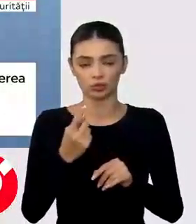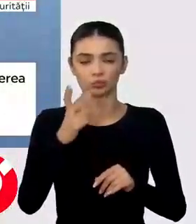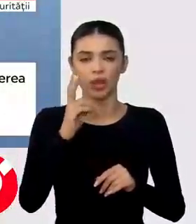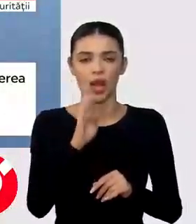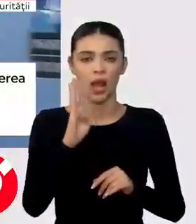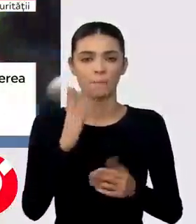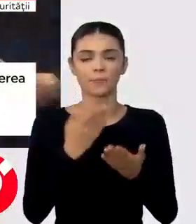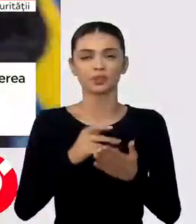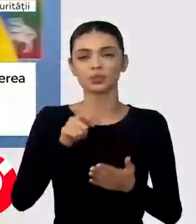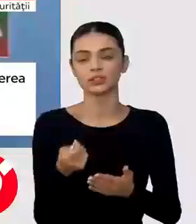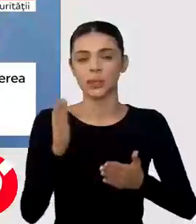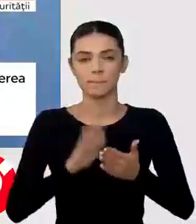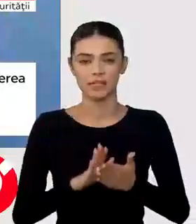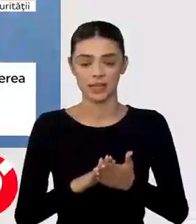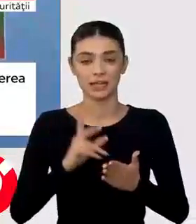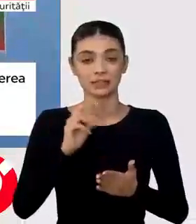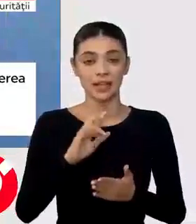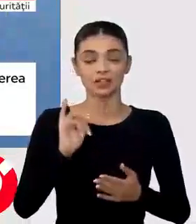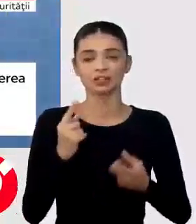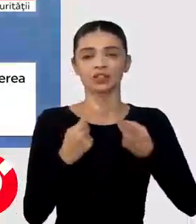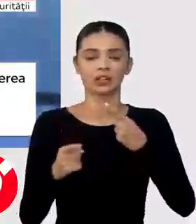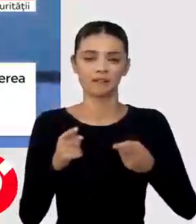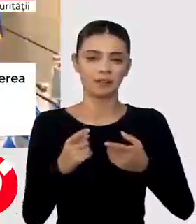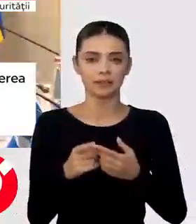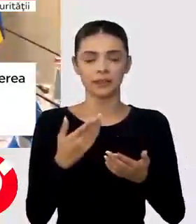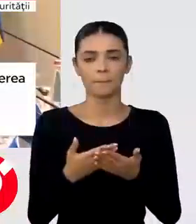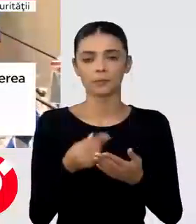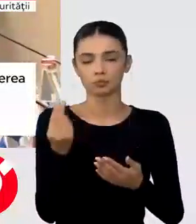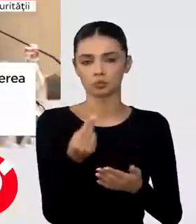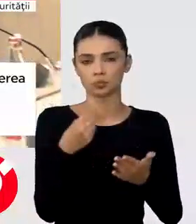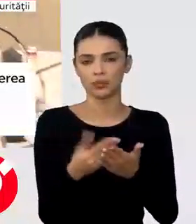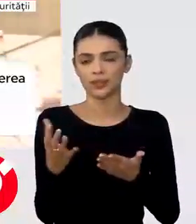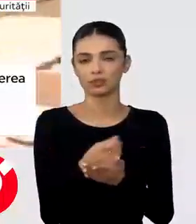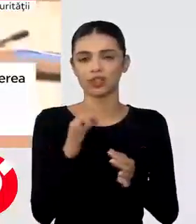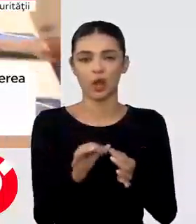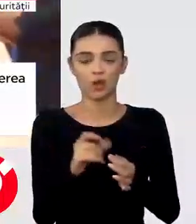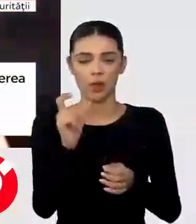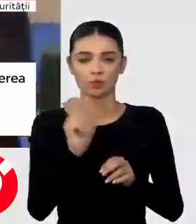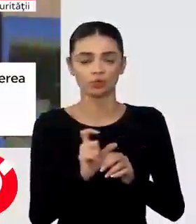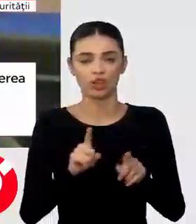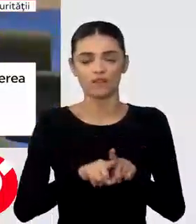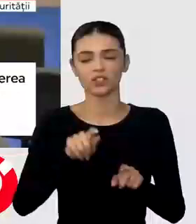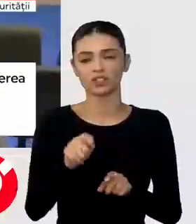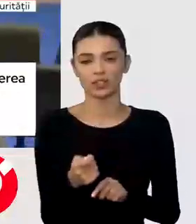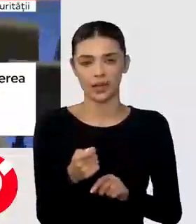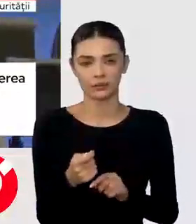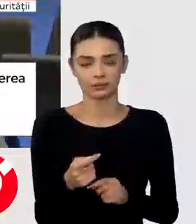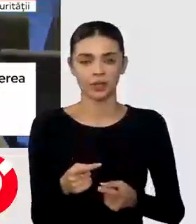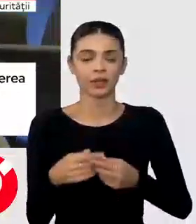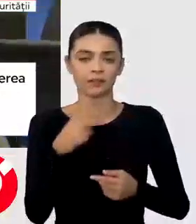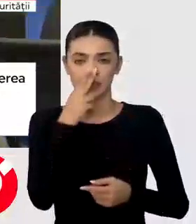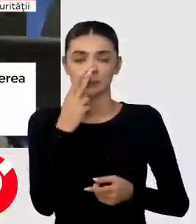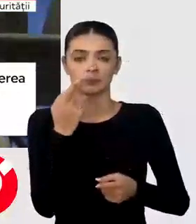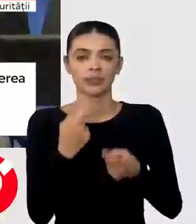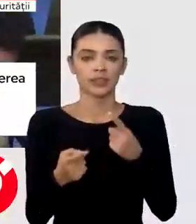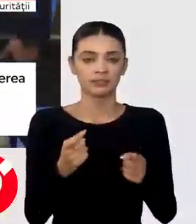al gazelor, dar și în alte domenii, cum ar fi centralele nucleare. În partea cealaltă,